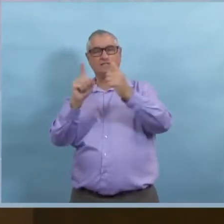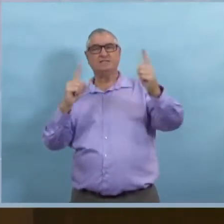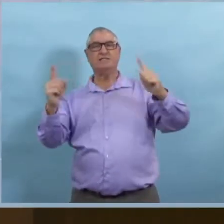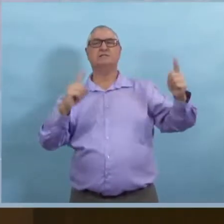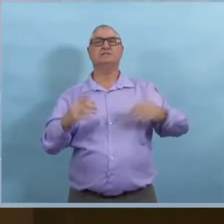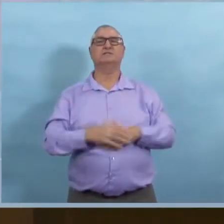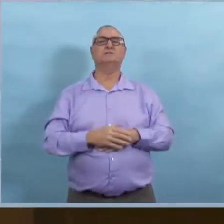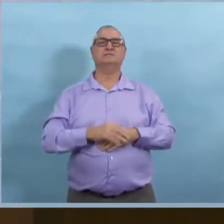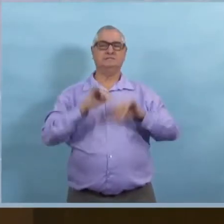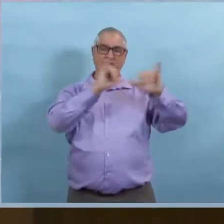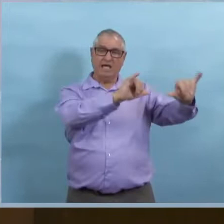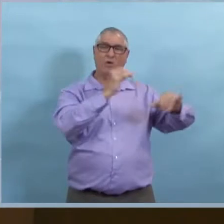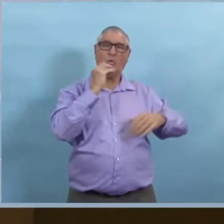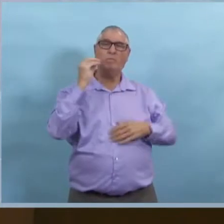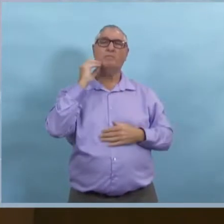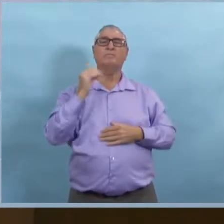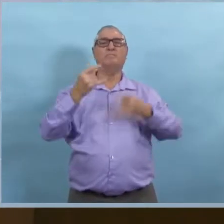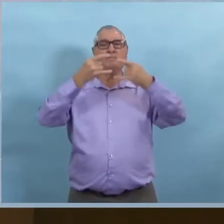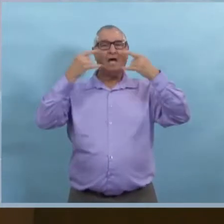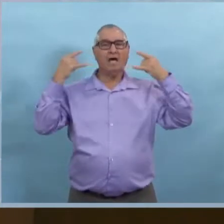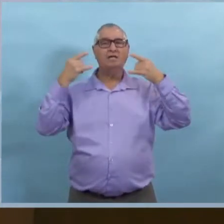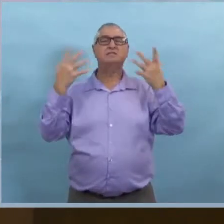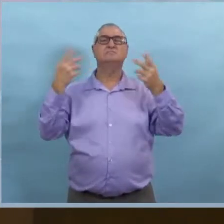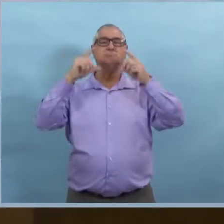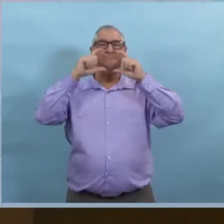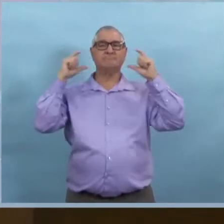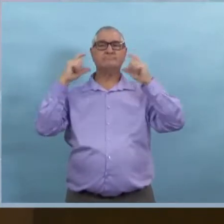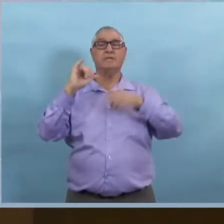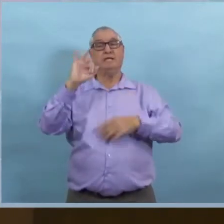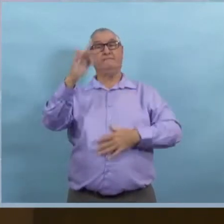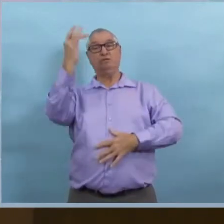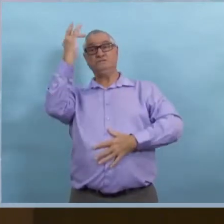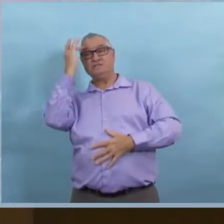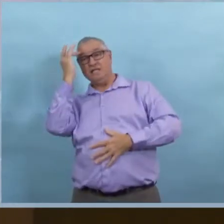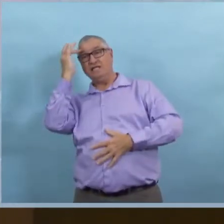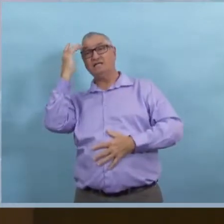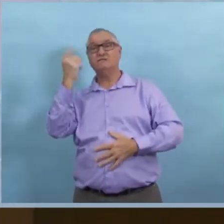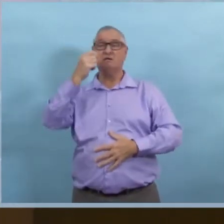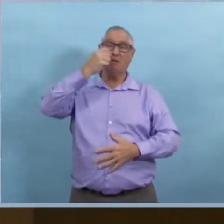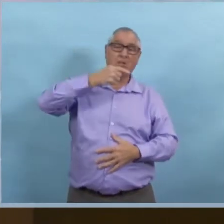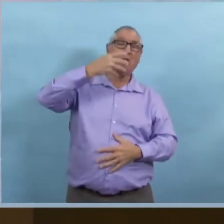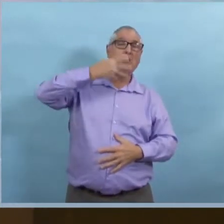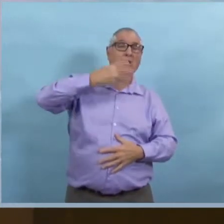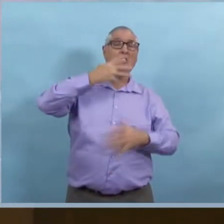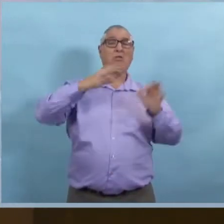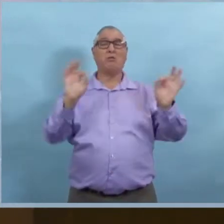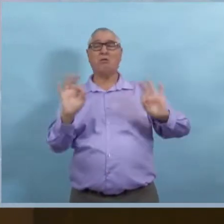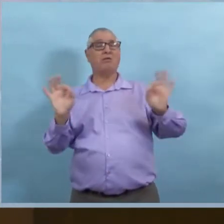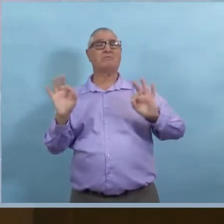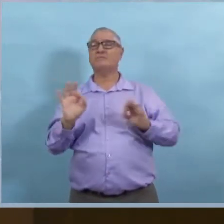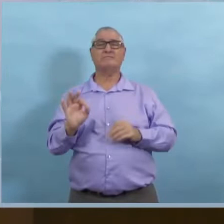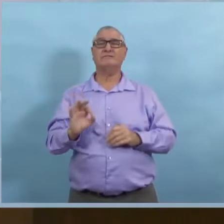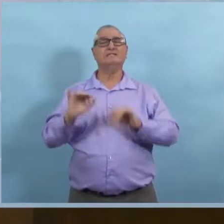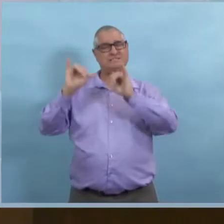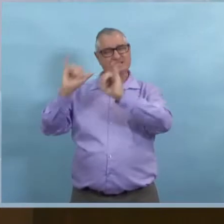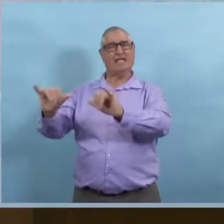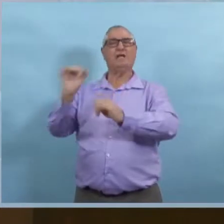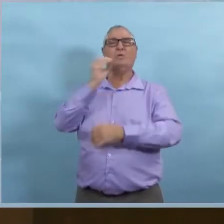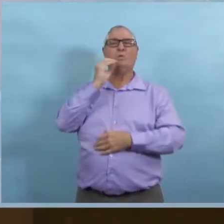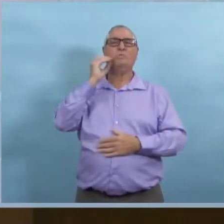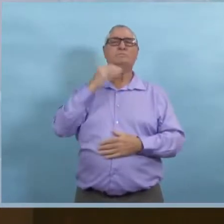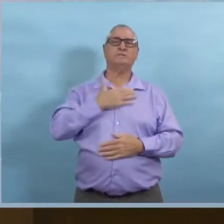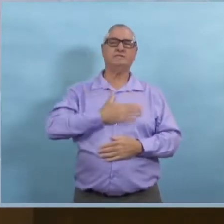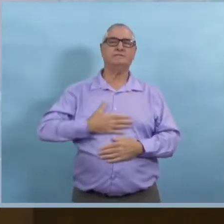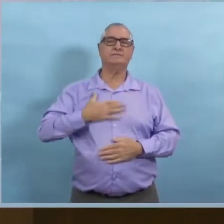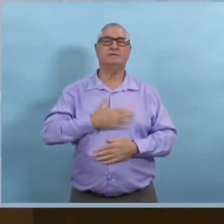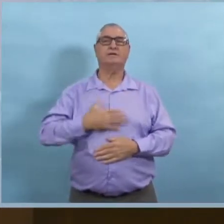on sait tous que c'est un défi, on sait que c'est un défi de le faire régulièrement. Mais on sait exactement quoi faire. Alors, quelles sont les choses importantes ? Restez à la maison quand vous êtes malade, même